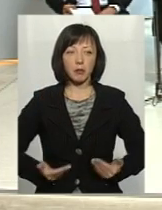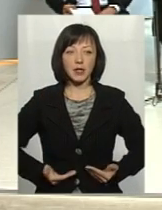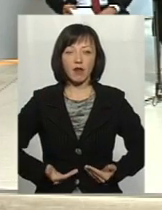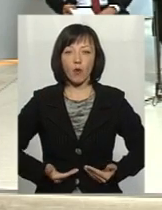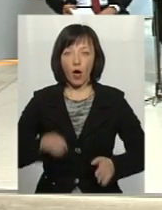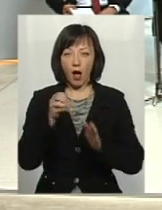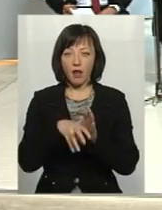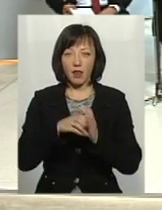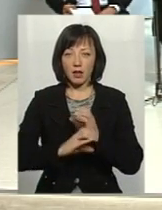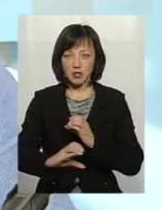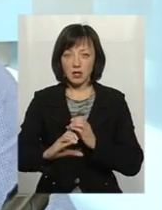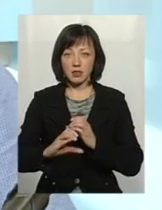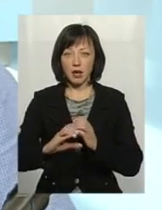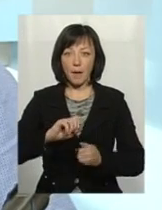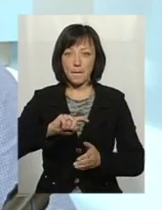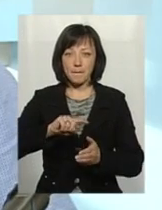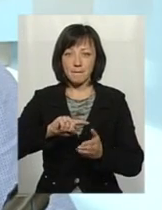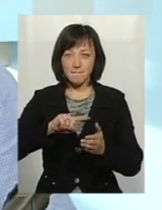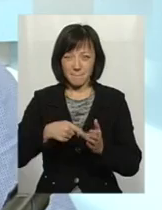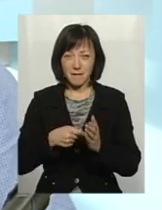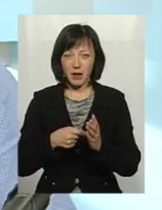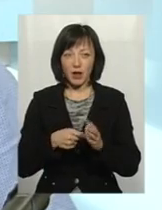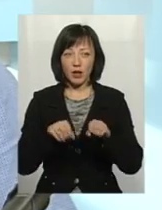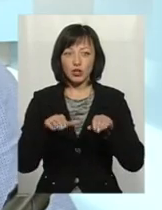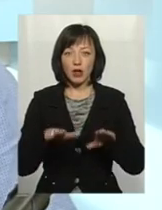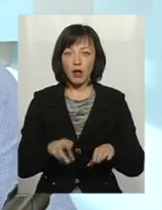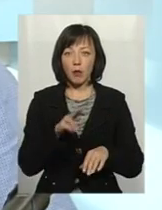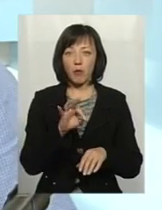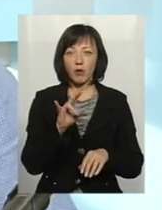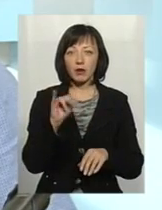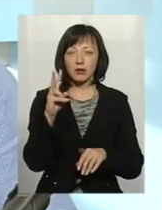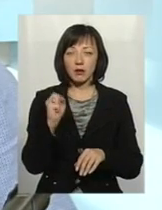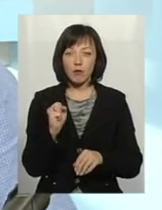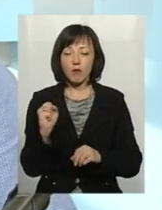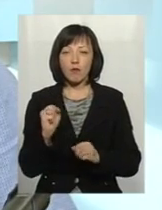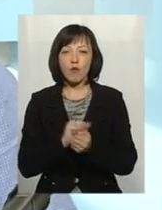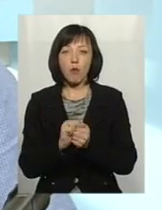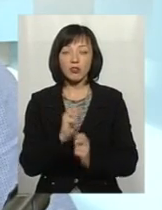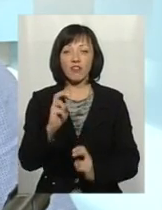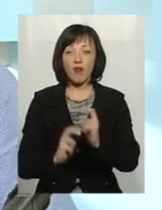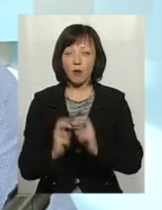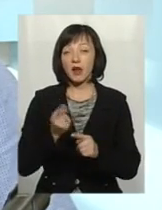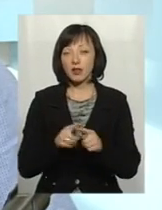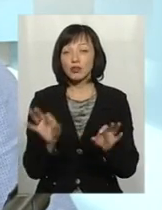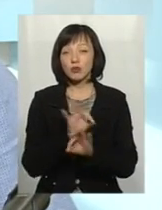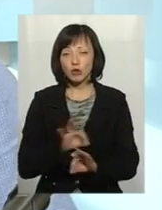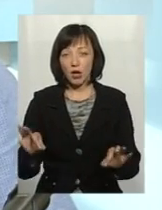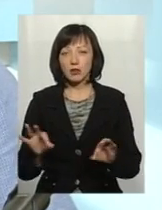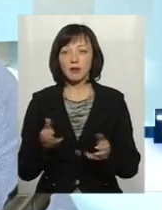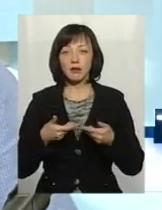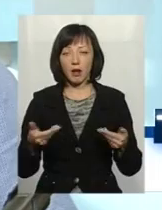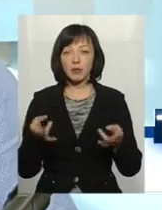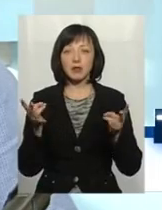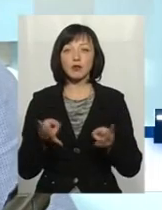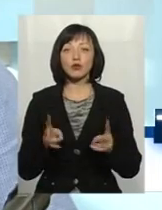каналізації поселок рішала Панинківська картонно-бумажна фабрика. Ну, і це заміщане, поскольку нам для